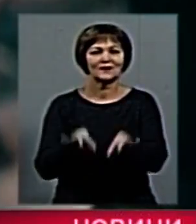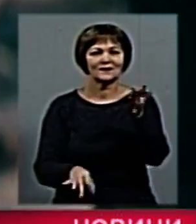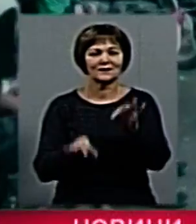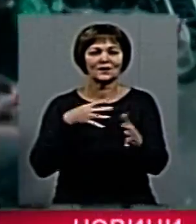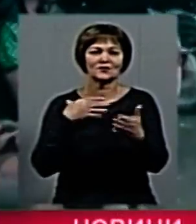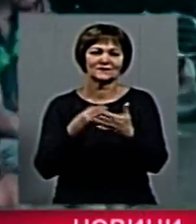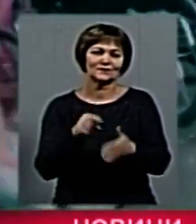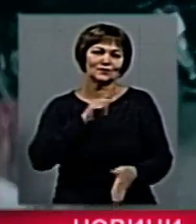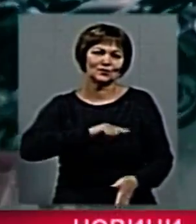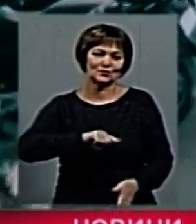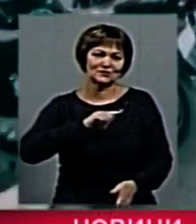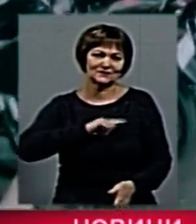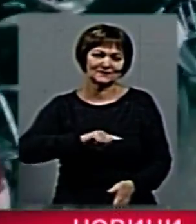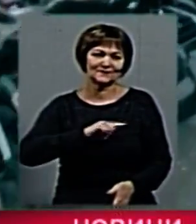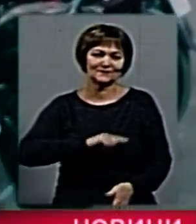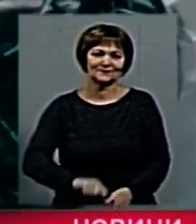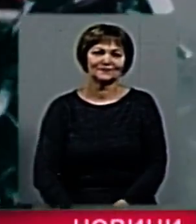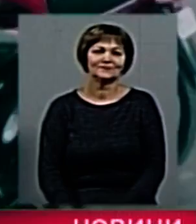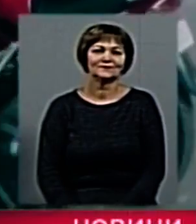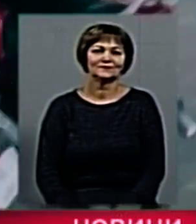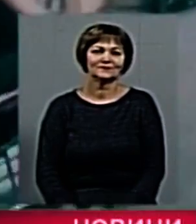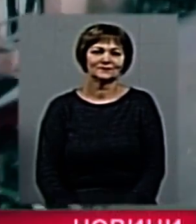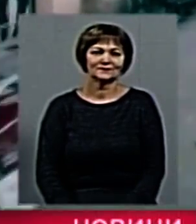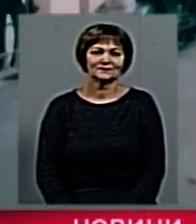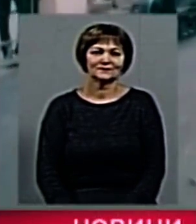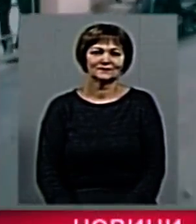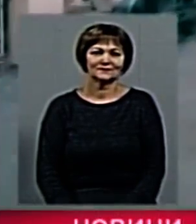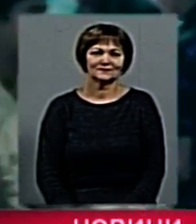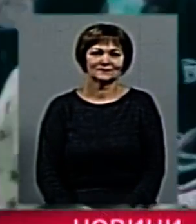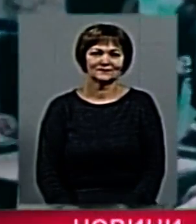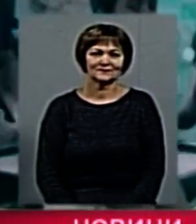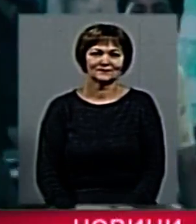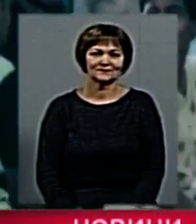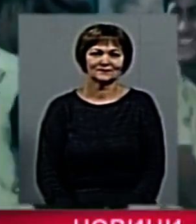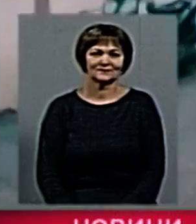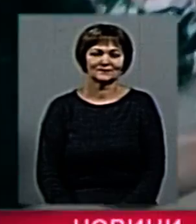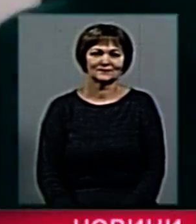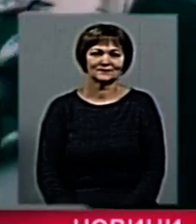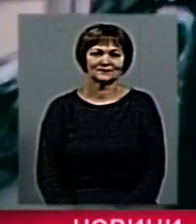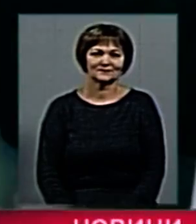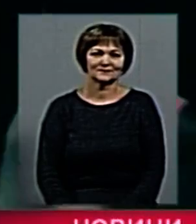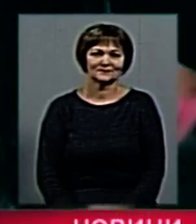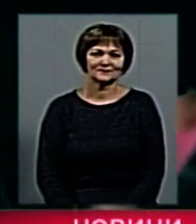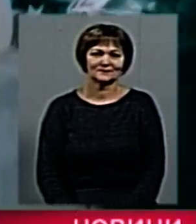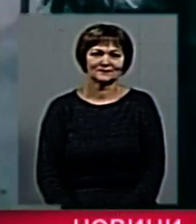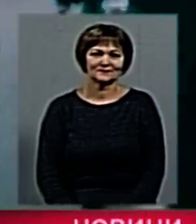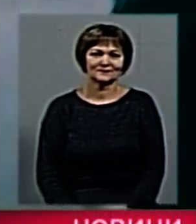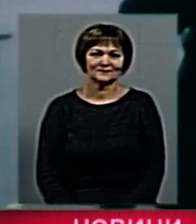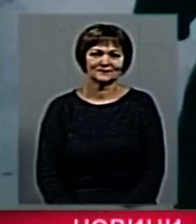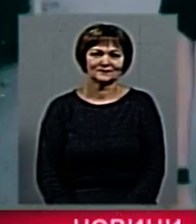душа іще не знала, що ти є, а вже